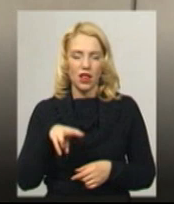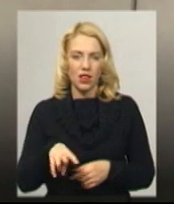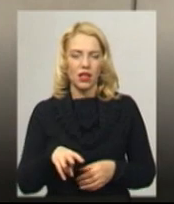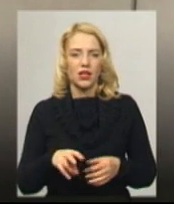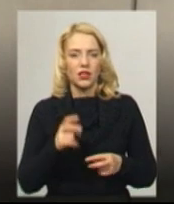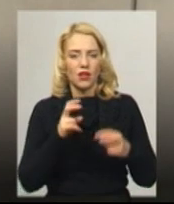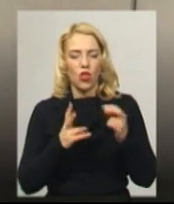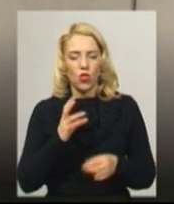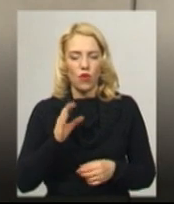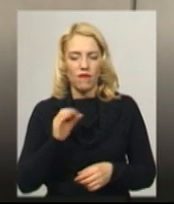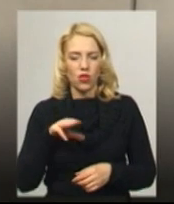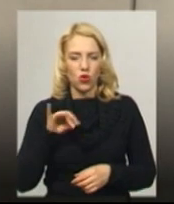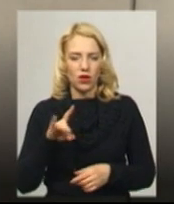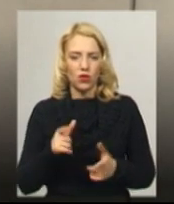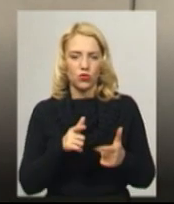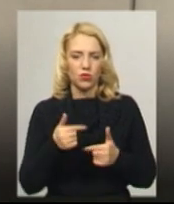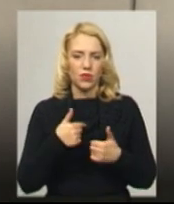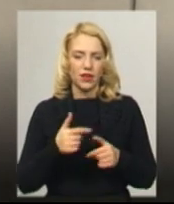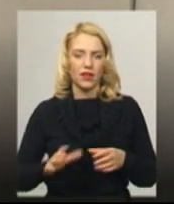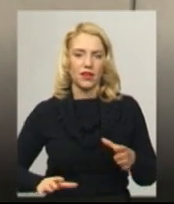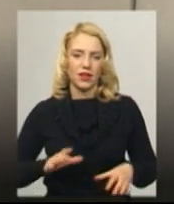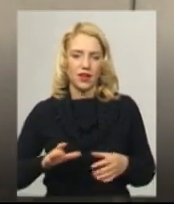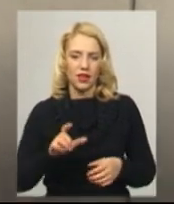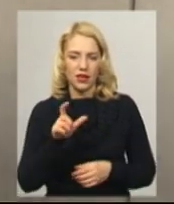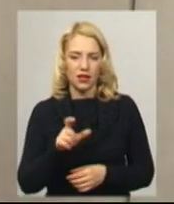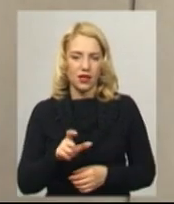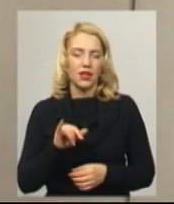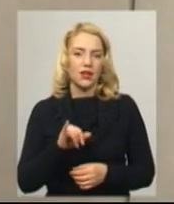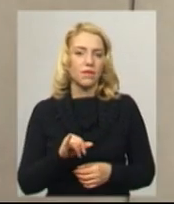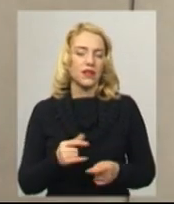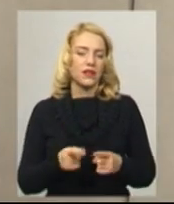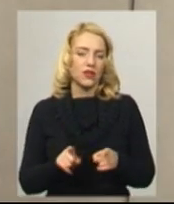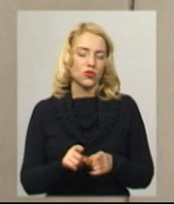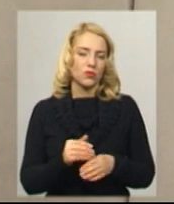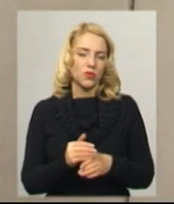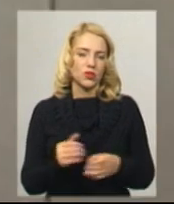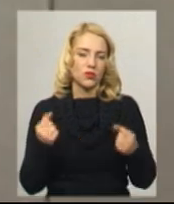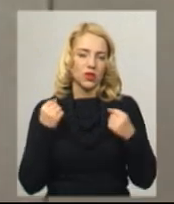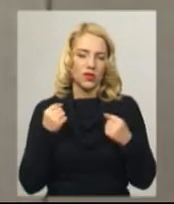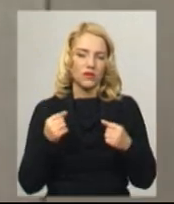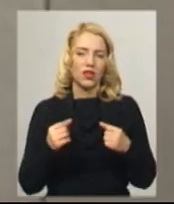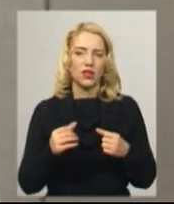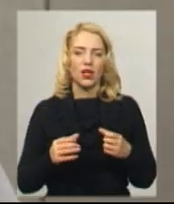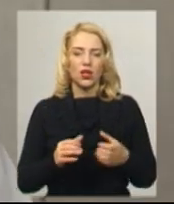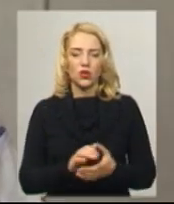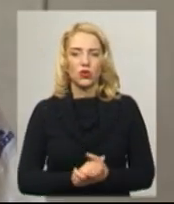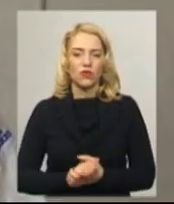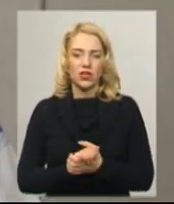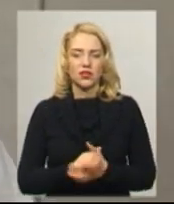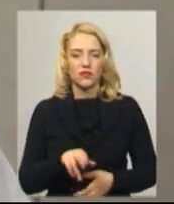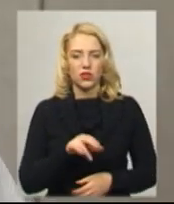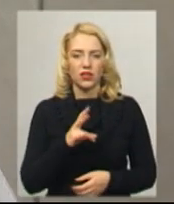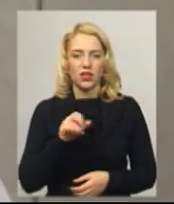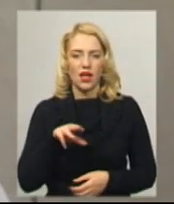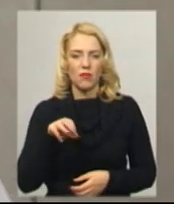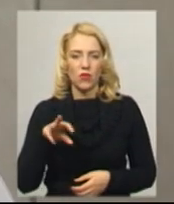готує мене мій тренер, також допомагає мені спортивне товариство «Динамо». Абсолютного чемпіона не буває,